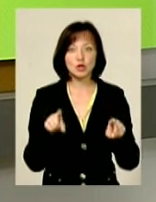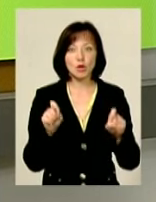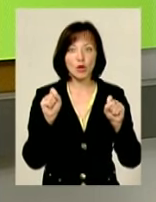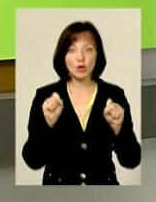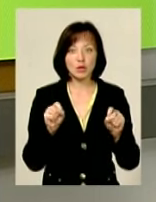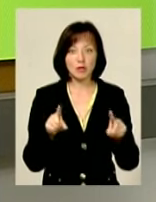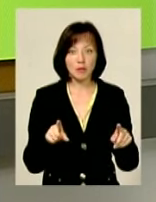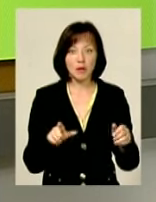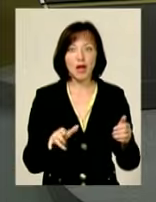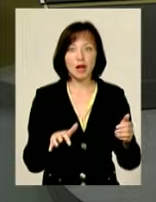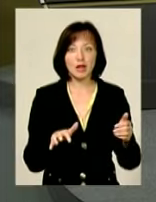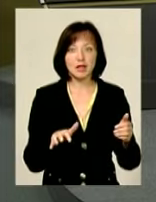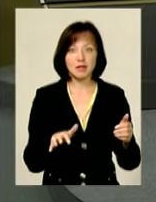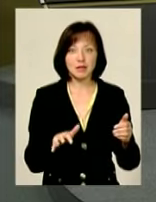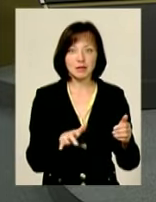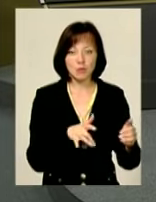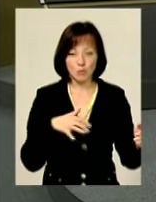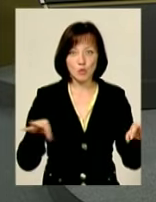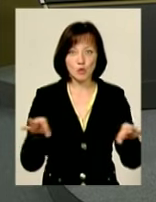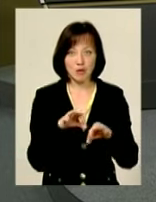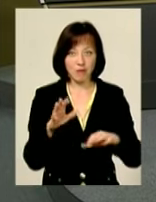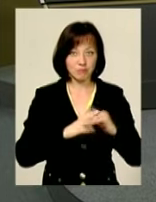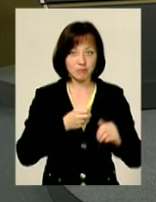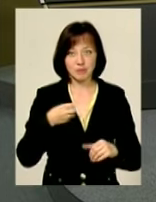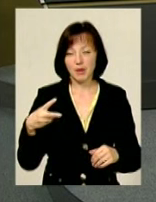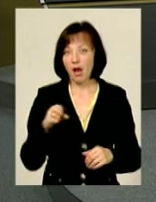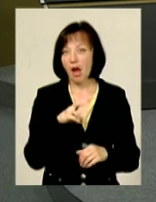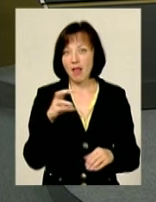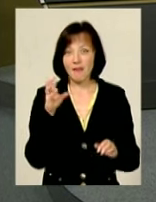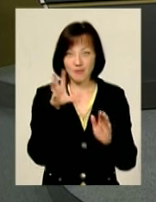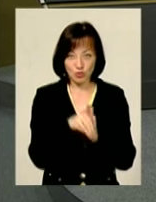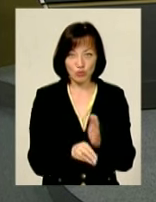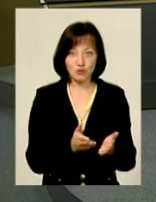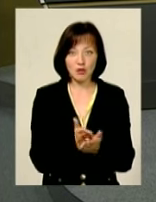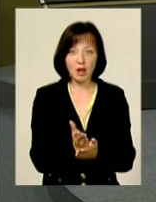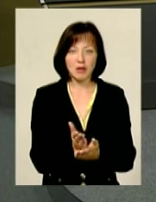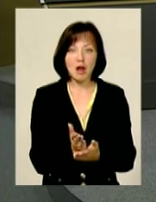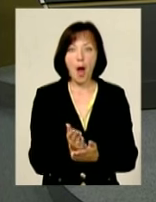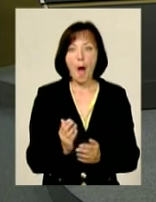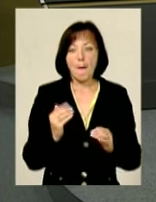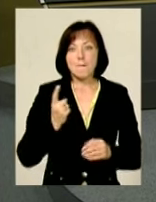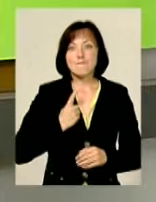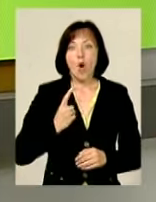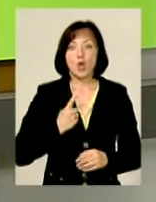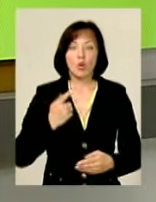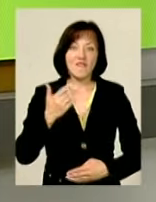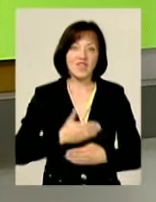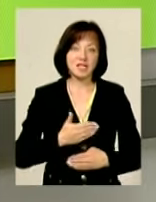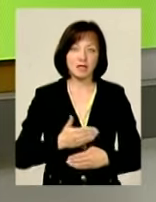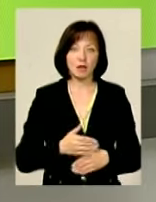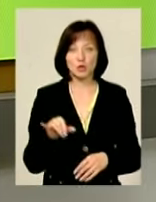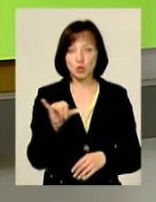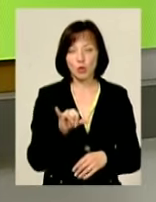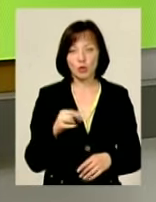тромбоном Швеції. Він професійний музикант. Але він відвійшов в жанр моновистави. І субота – це